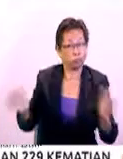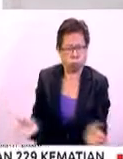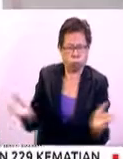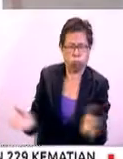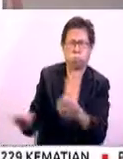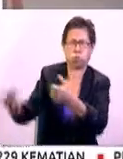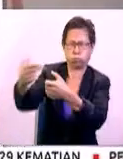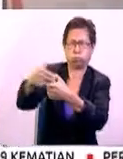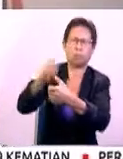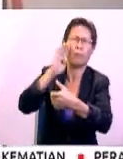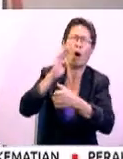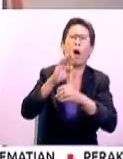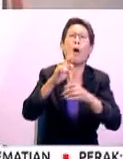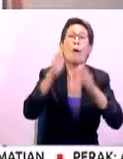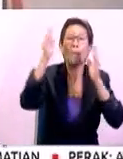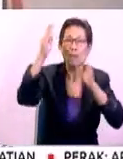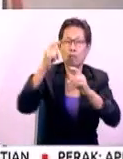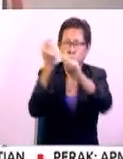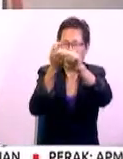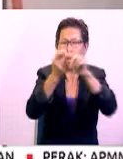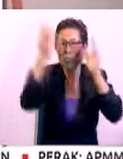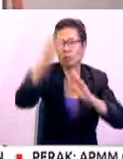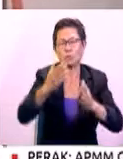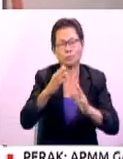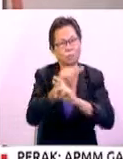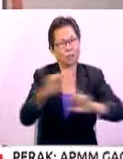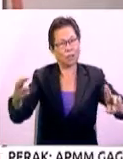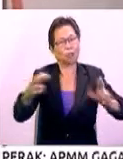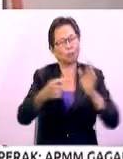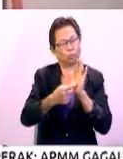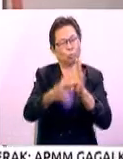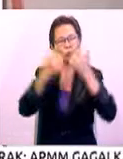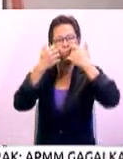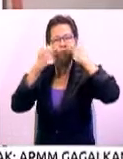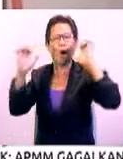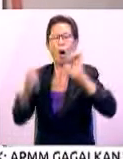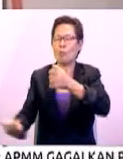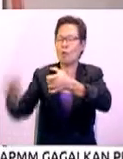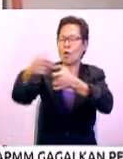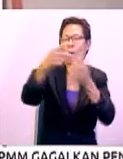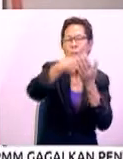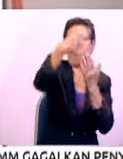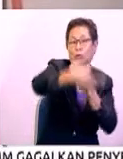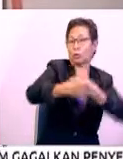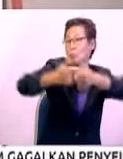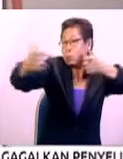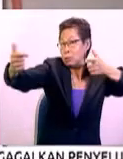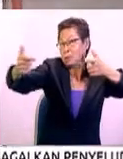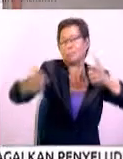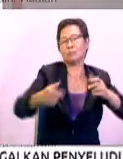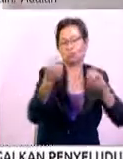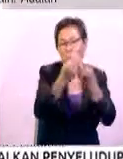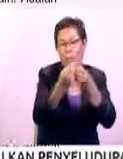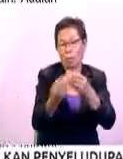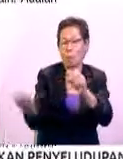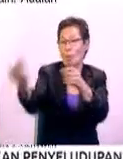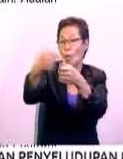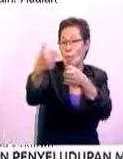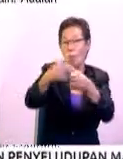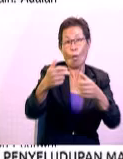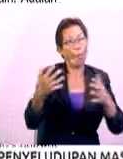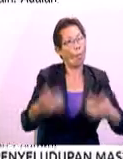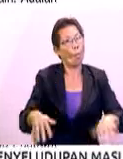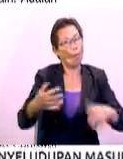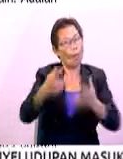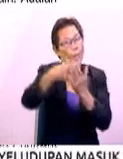kontrak tertempatan kini lebih bersedia untuk membuktikan keupayaan mereka menyertai projek-projek mega. Bilangan penyataan yang menggalakkan